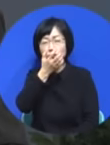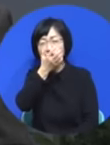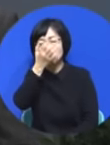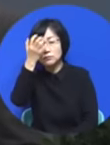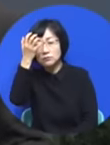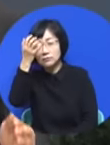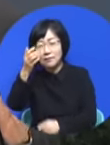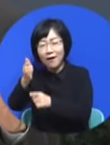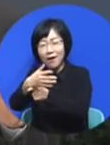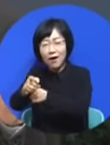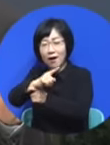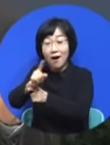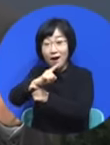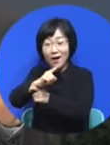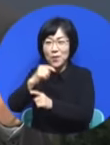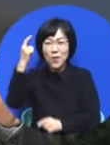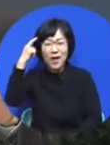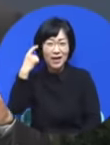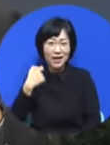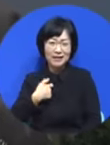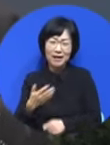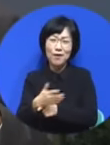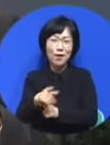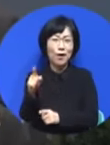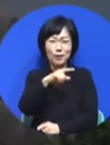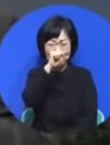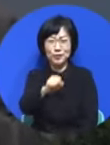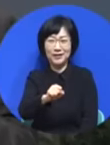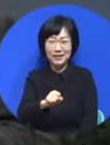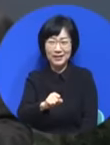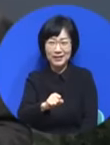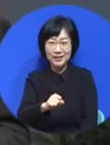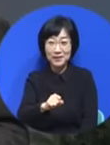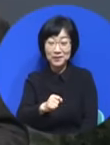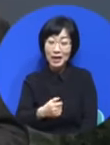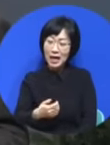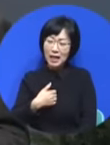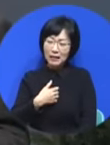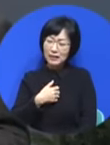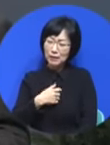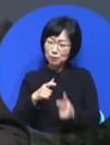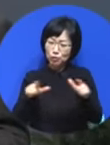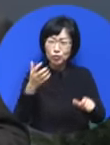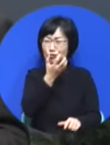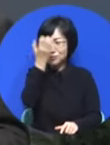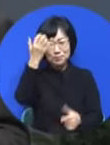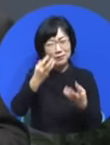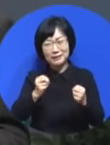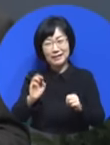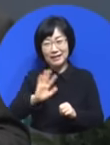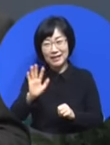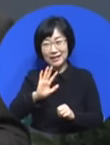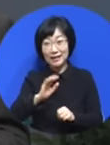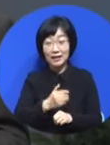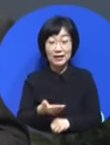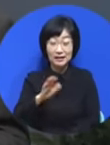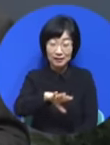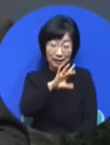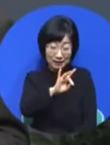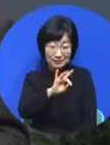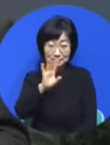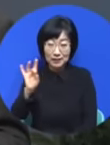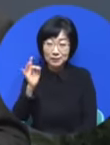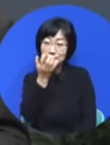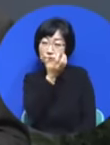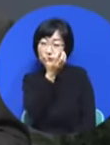그리고 저는요. 꿈은 와야 꿈인데 꾸다고 하면 꾸는 꿈이 있어요. I don't dream all the time but there are certain dreams that I